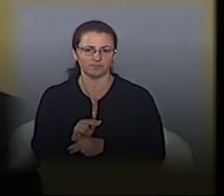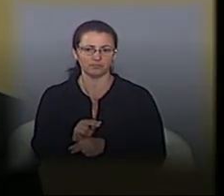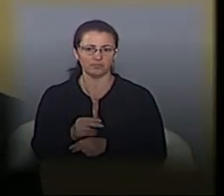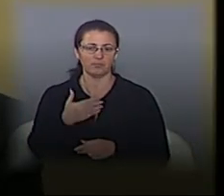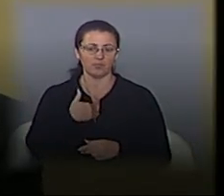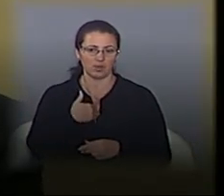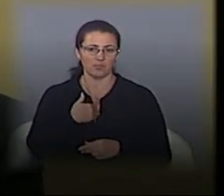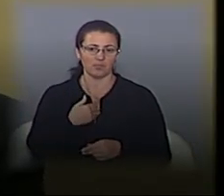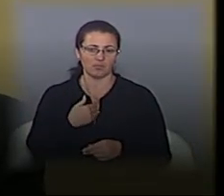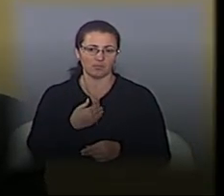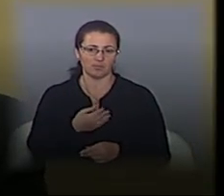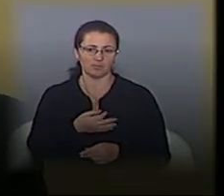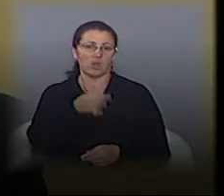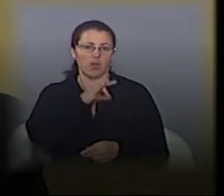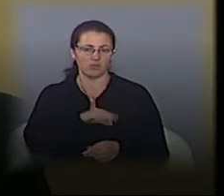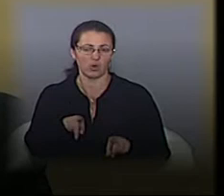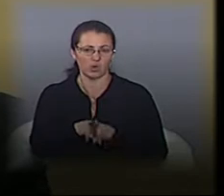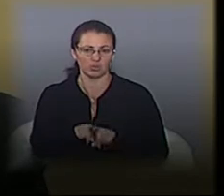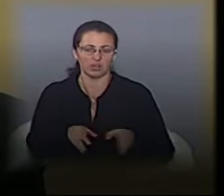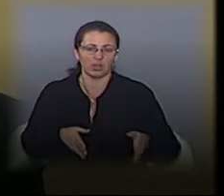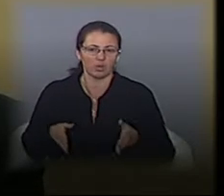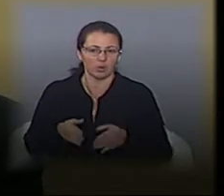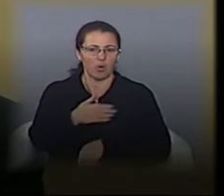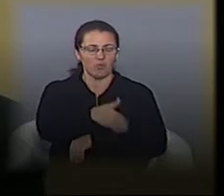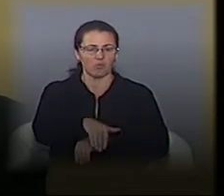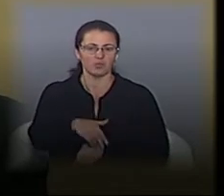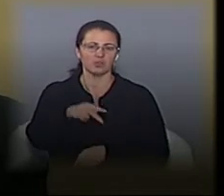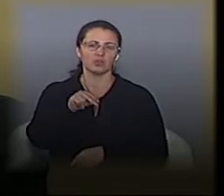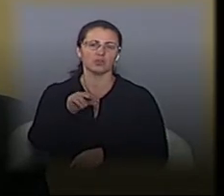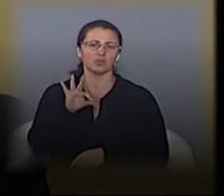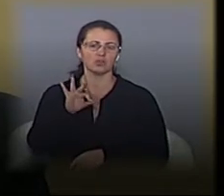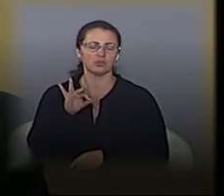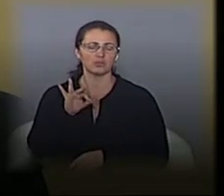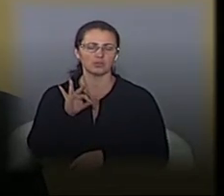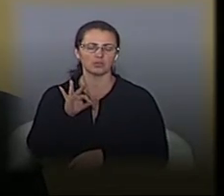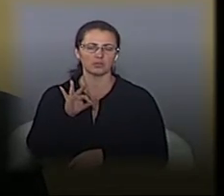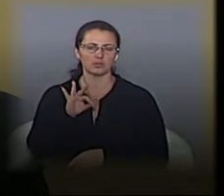застосовували таку технологію минулого року по вулиці Княгині Ольги, по вулиці Чорновола застосовували.